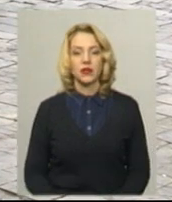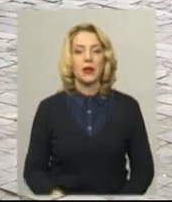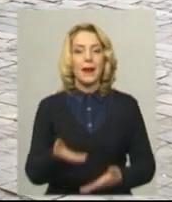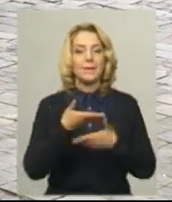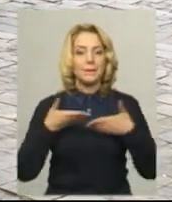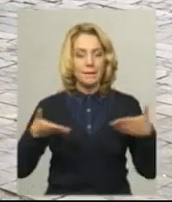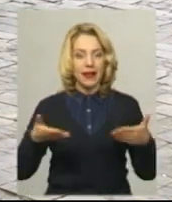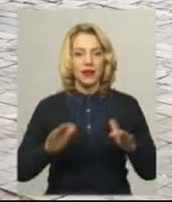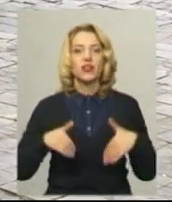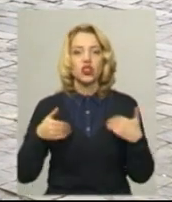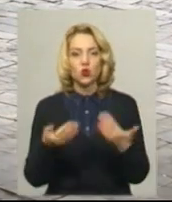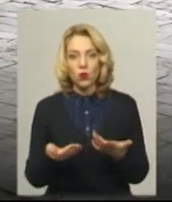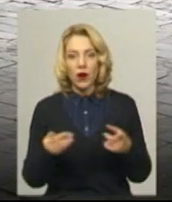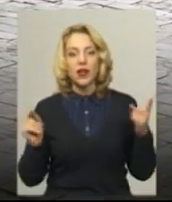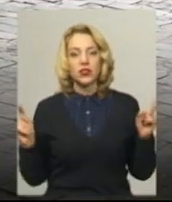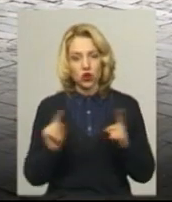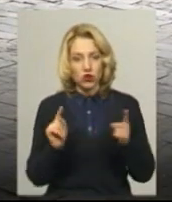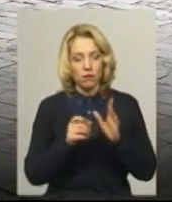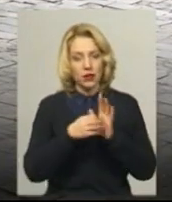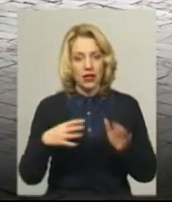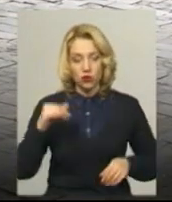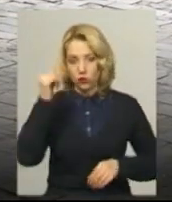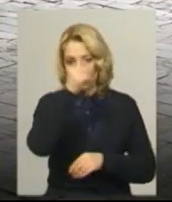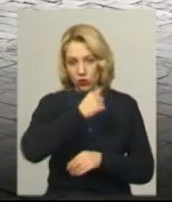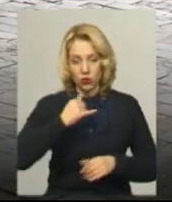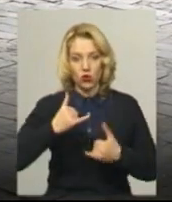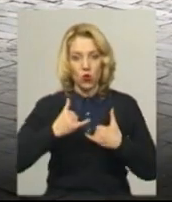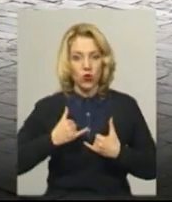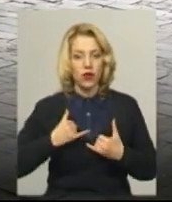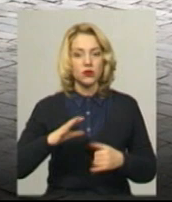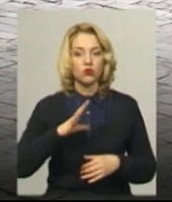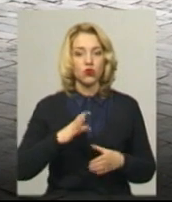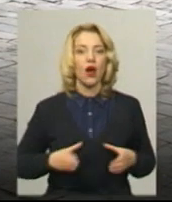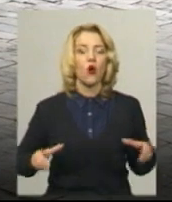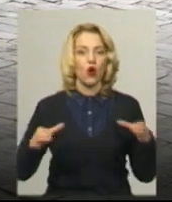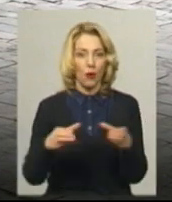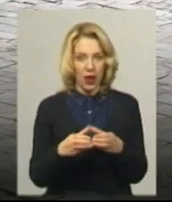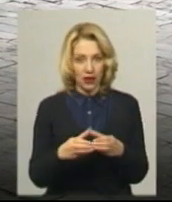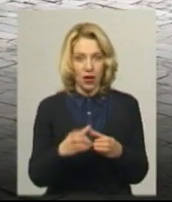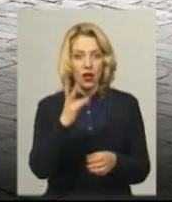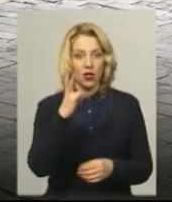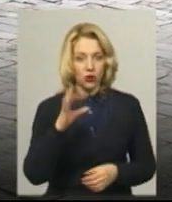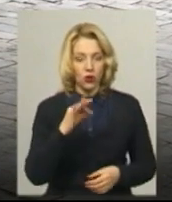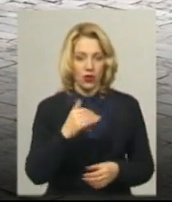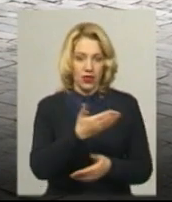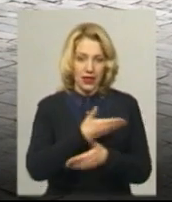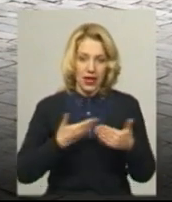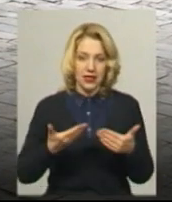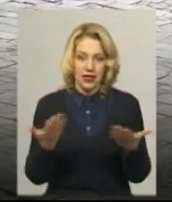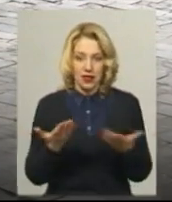Ми ініціювали ще у 2015 році, щоб у нас була громада, але нас всякими